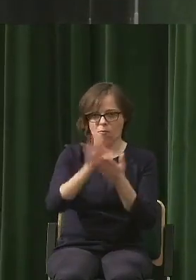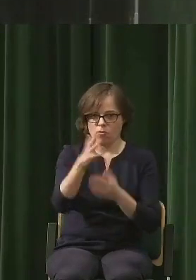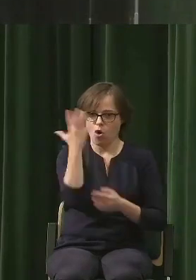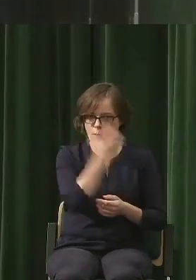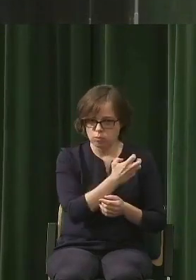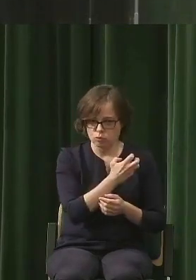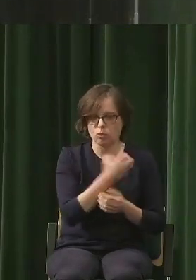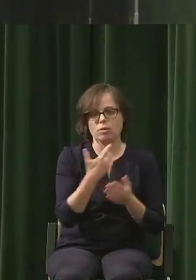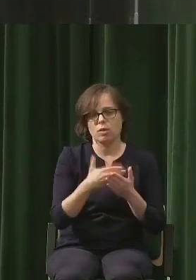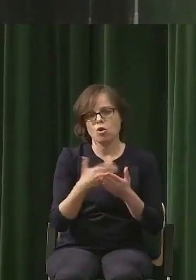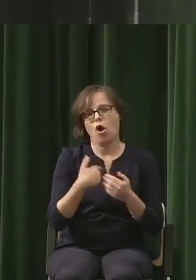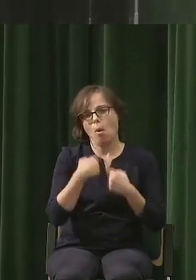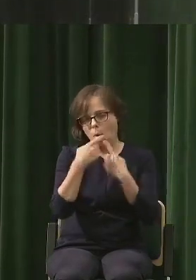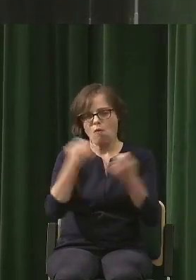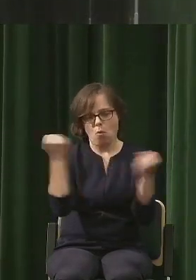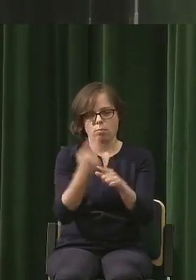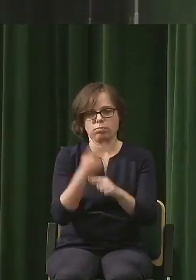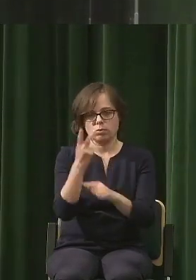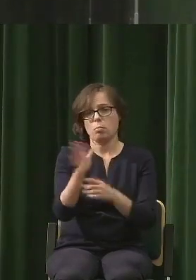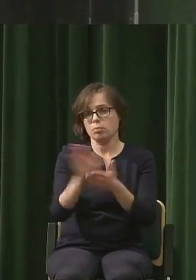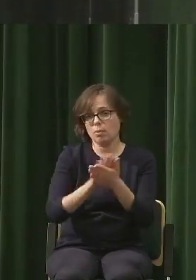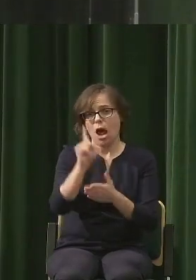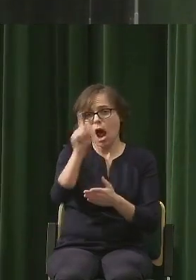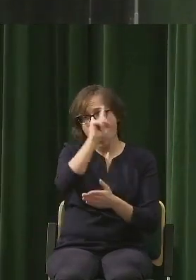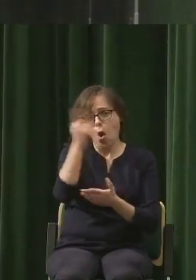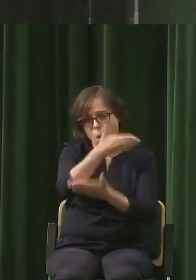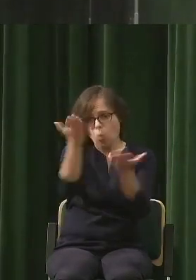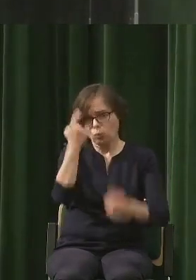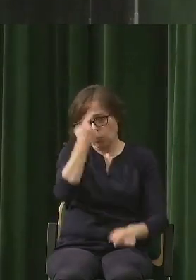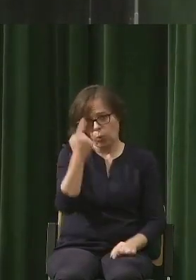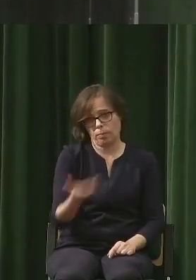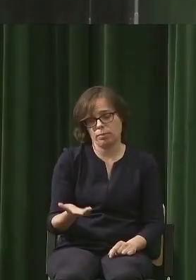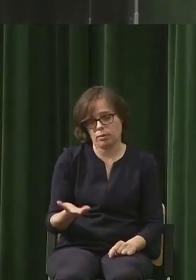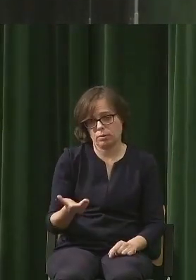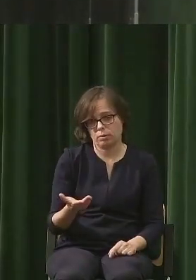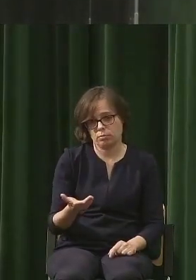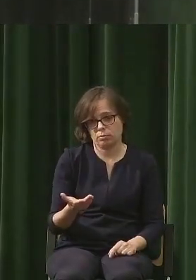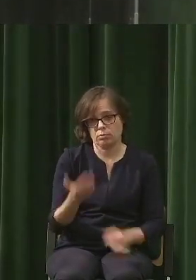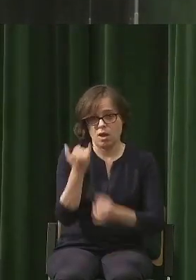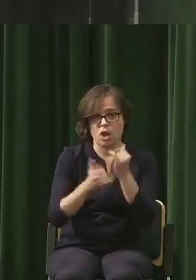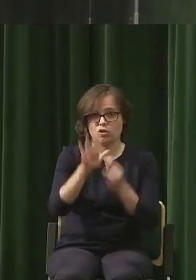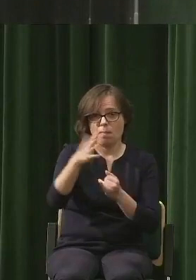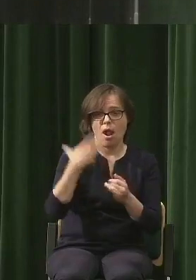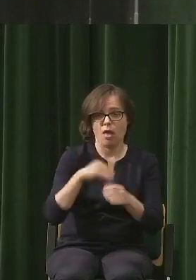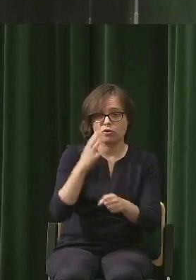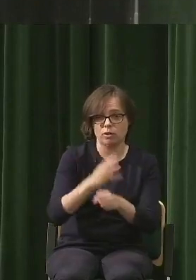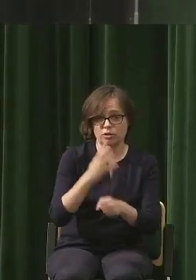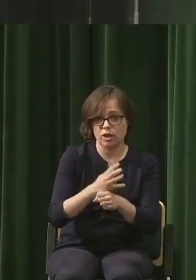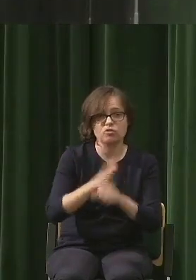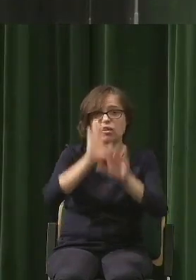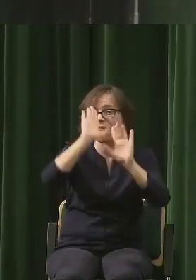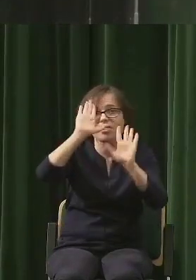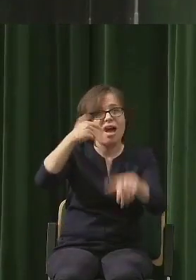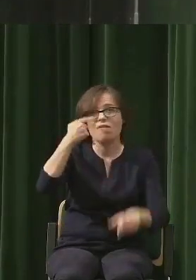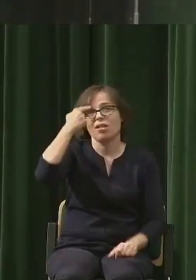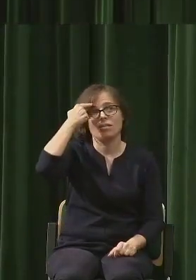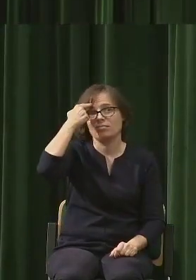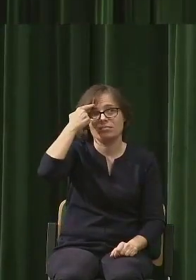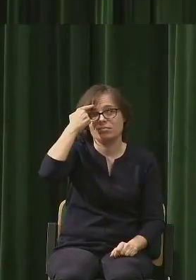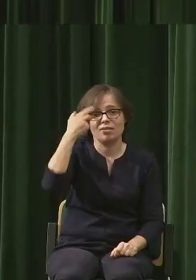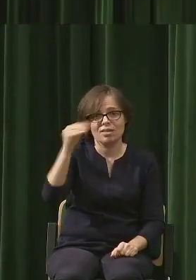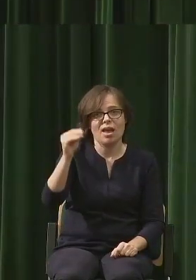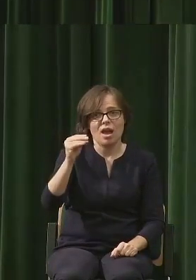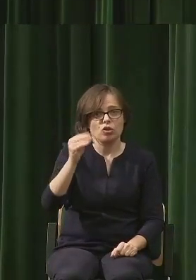powiem to zupełnie w jaskrawy sposób, bo przepraszam, ale ludzie są głupi i jak mają 40 lat, tym nawet nie przychodzi do głowy, że